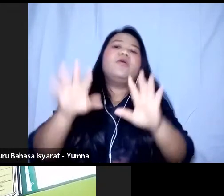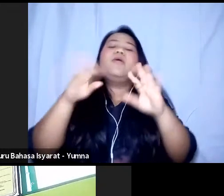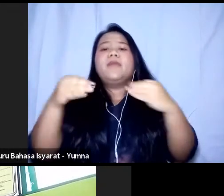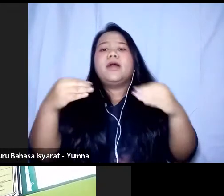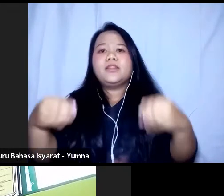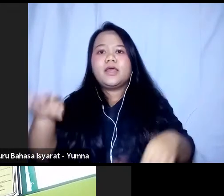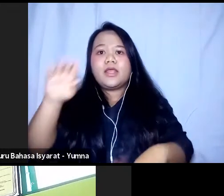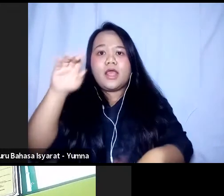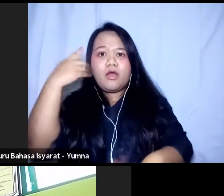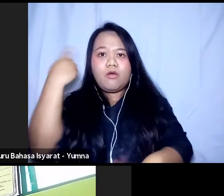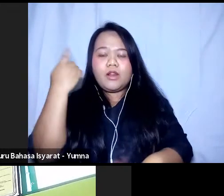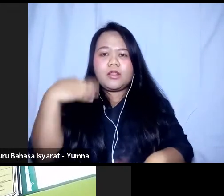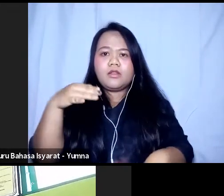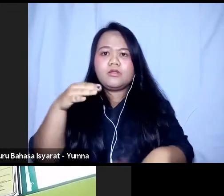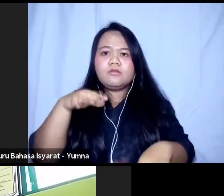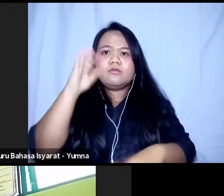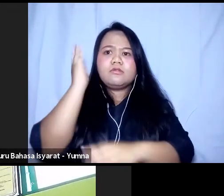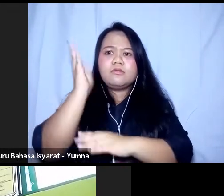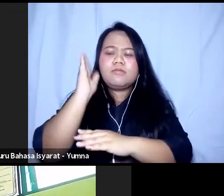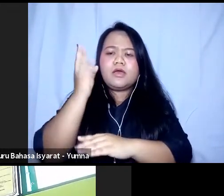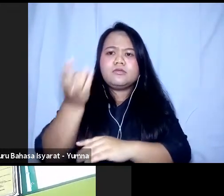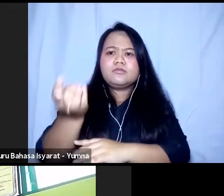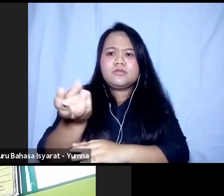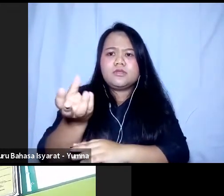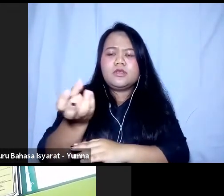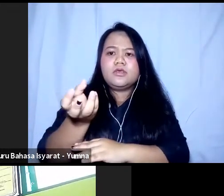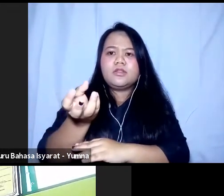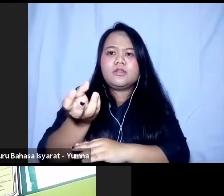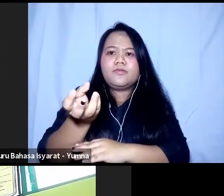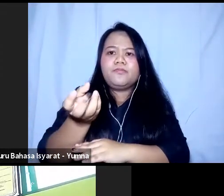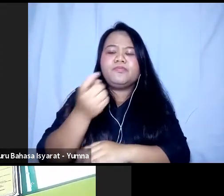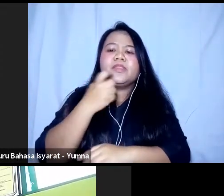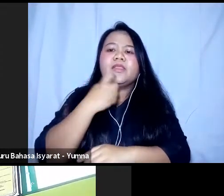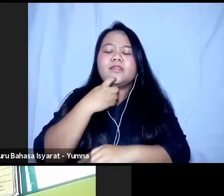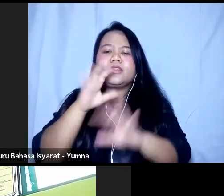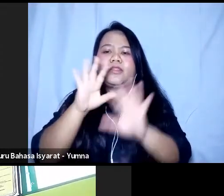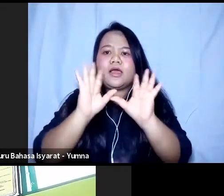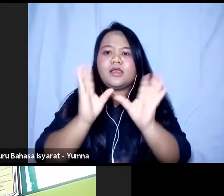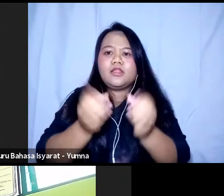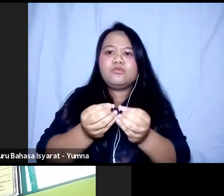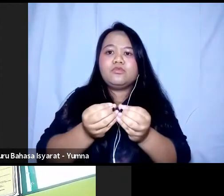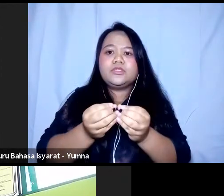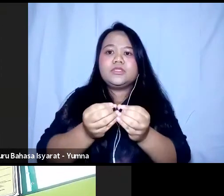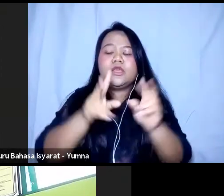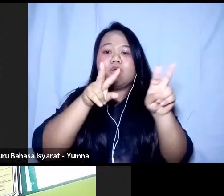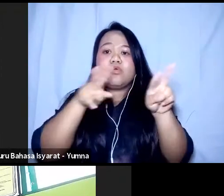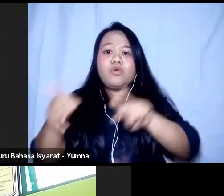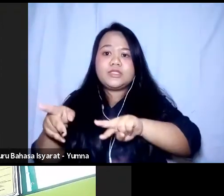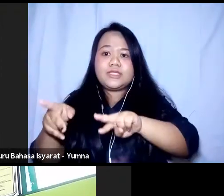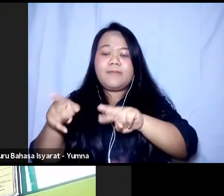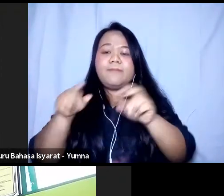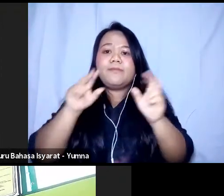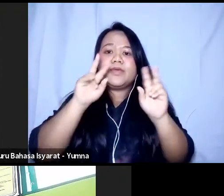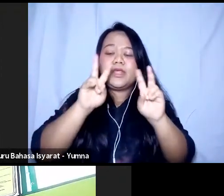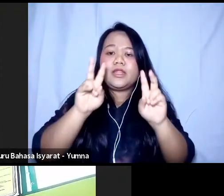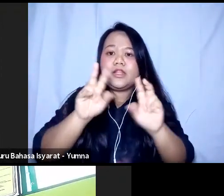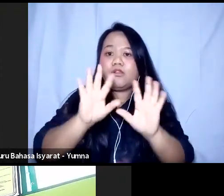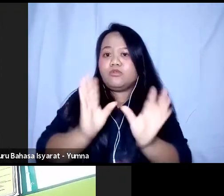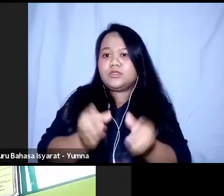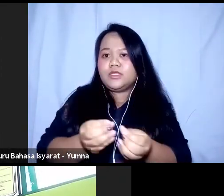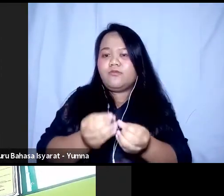Sepintas Itu Baru Sepintas Saja Tentang Inklusi Konsep Inklusi Tapi Nanti Kami Berencana Ingin